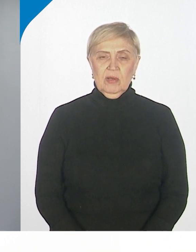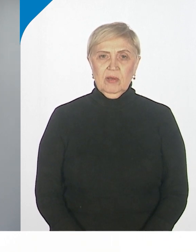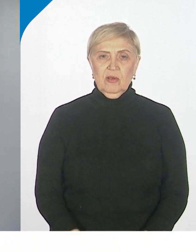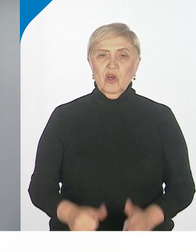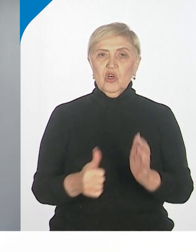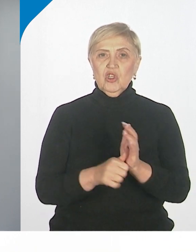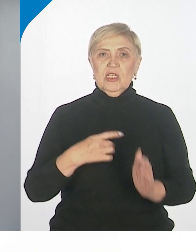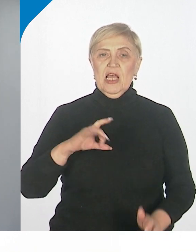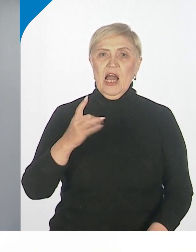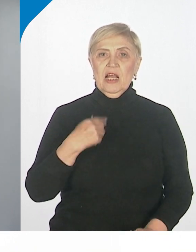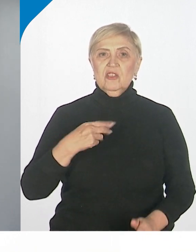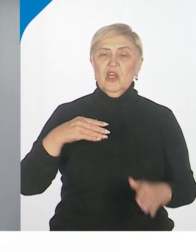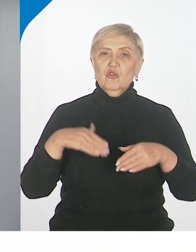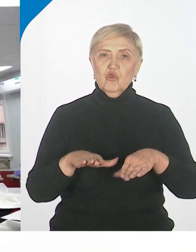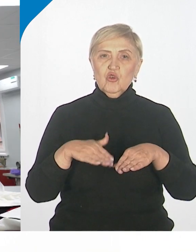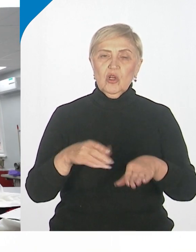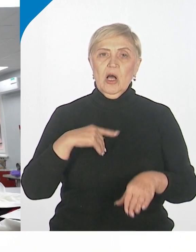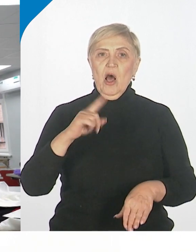раз я шил одно и то же в изделии.